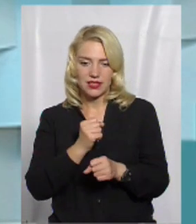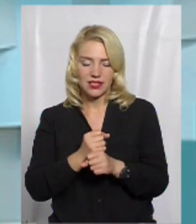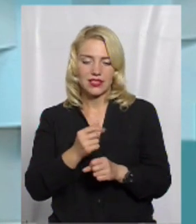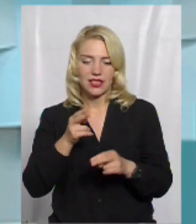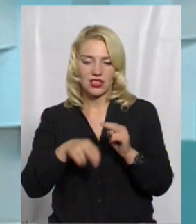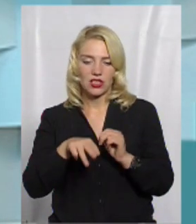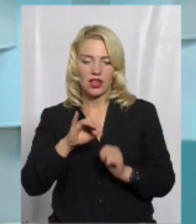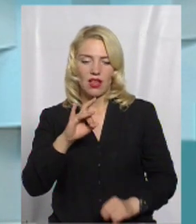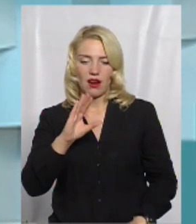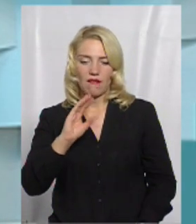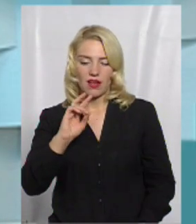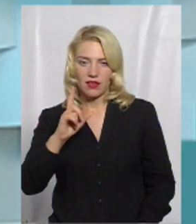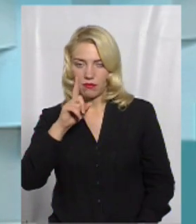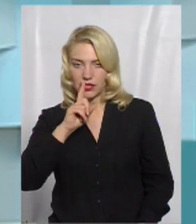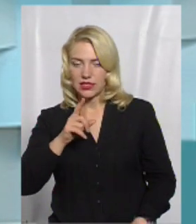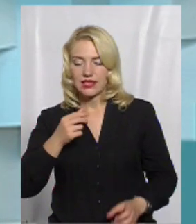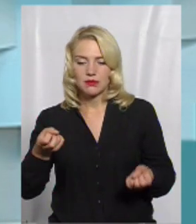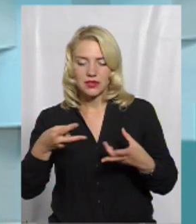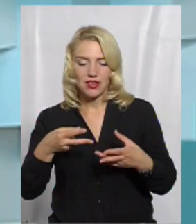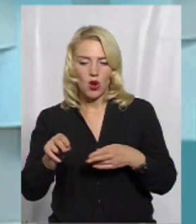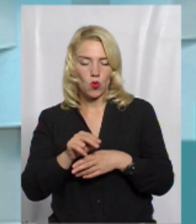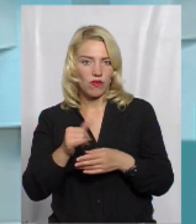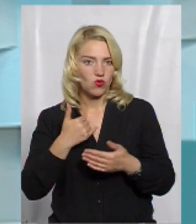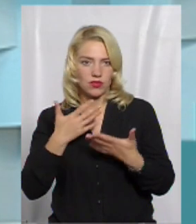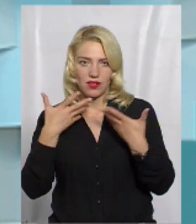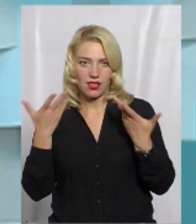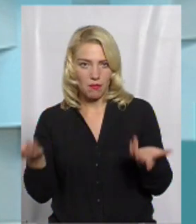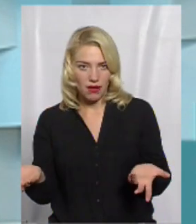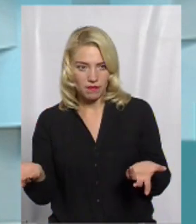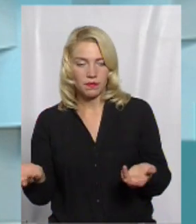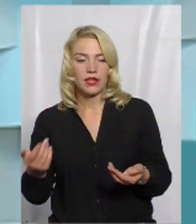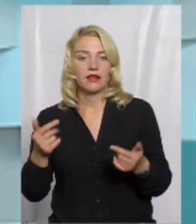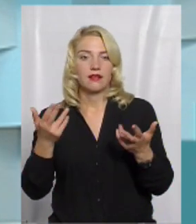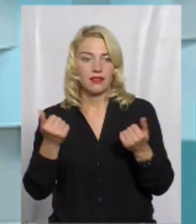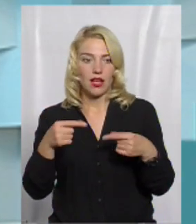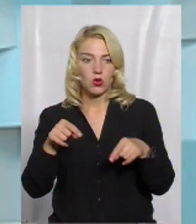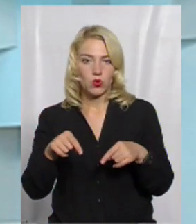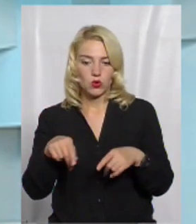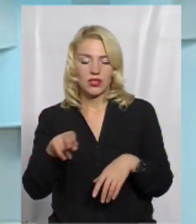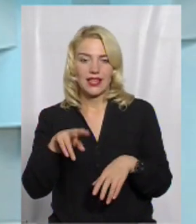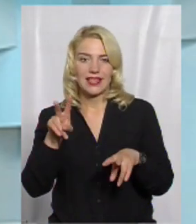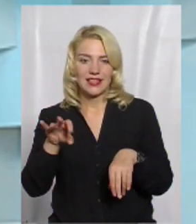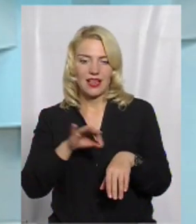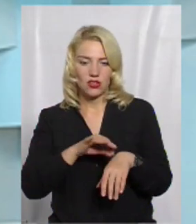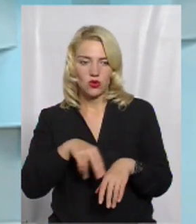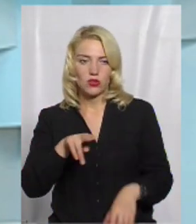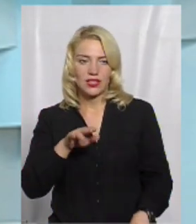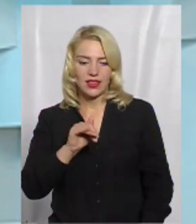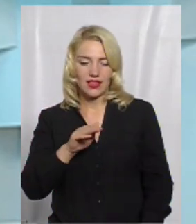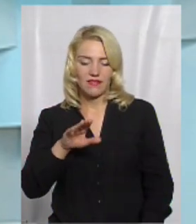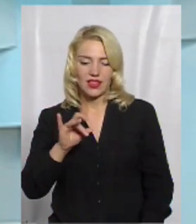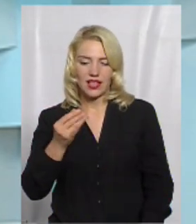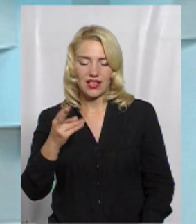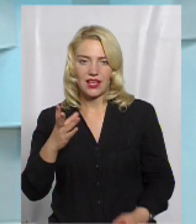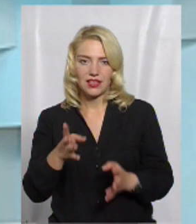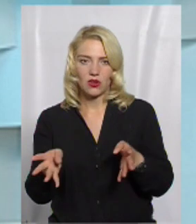сьогоднішній день спеціфічного лікування немає. Так, тут при діагнозі дифтерії декомбінована